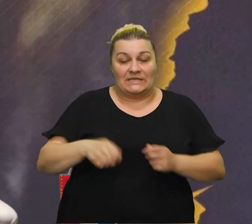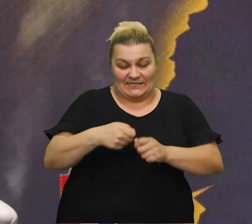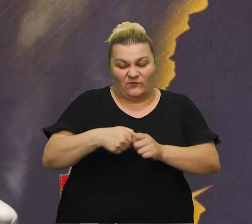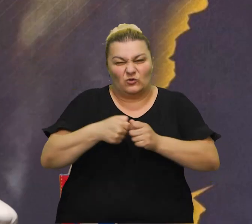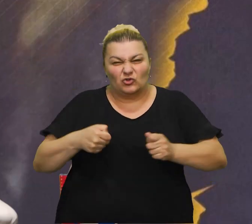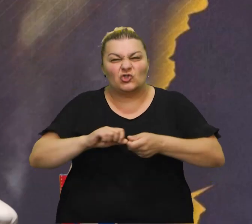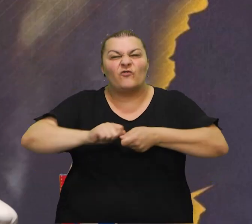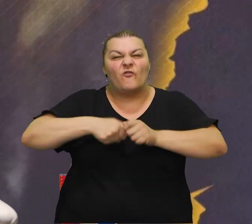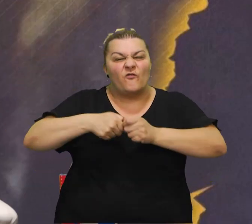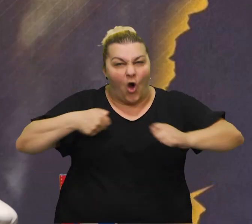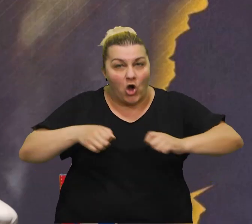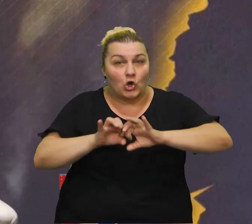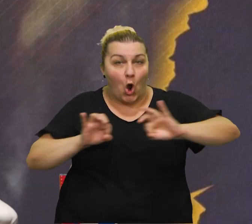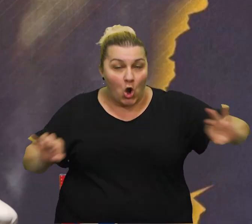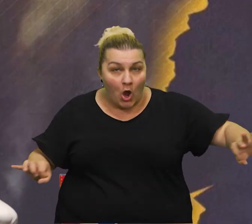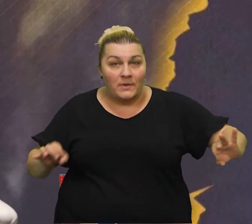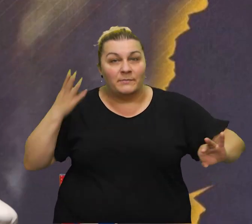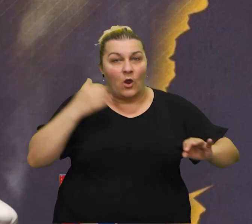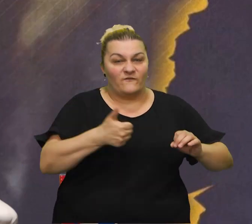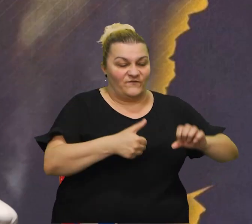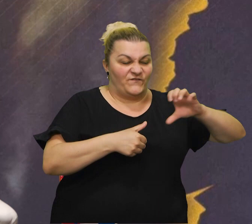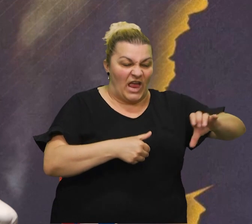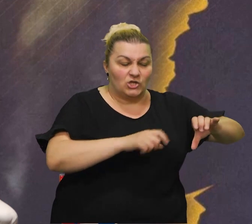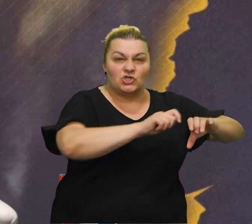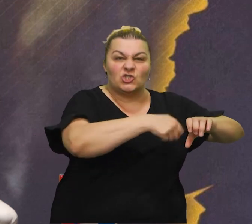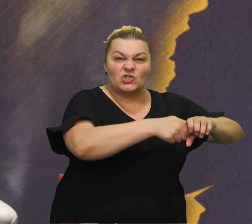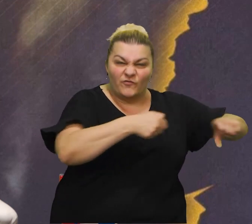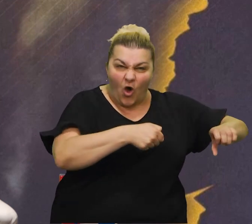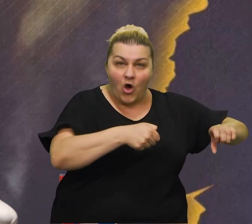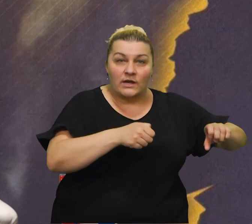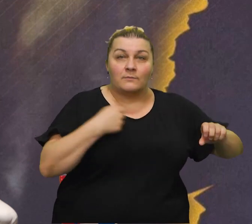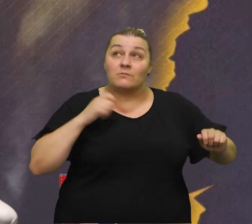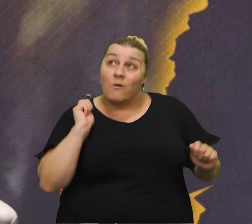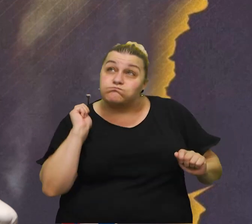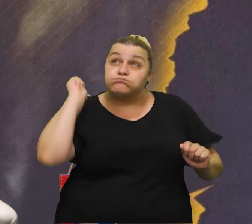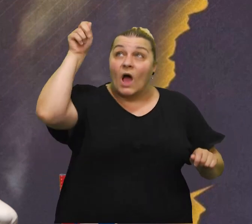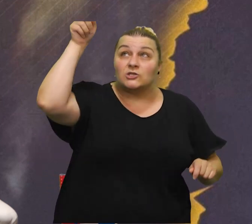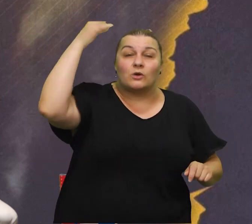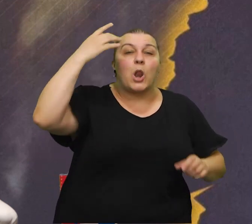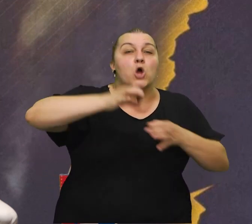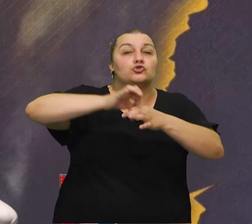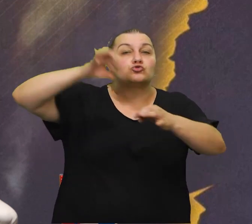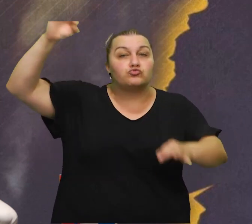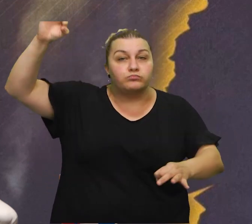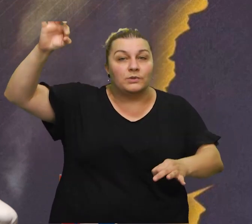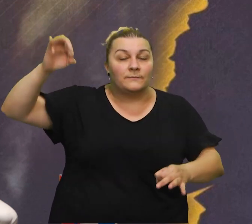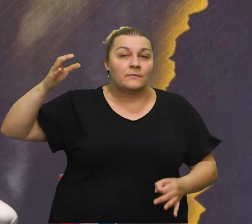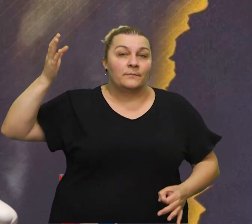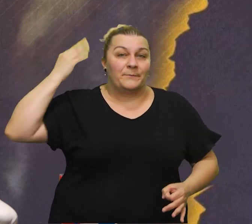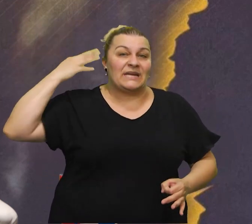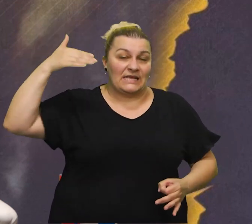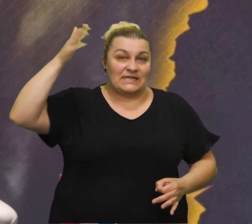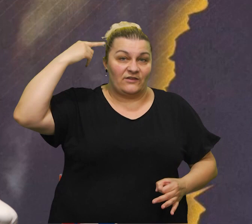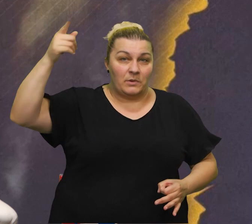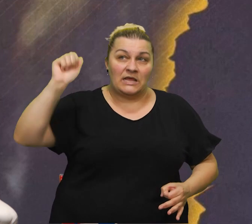svezali smo u čvor taj konap na jednoj strani je bija veći čvor i bacali smo gore gdje je bila gdje je bila onaj stup gdje je visila prije